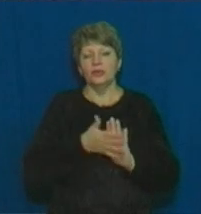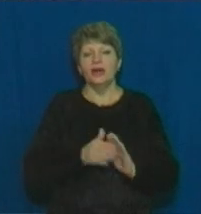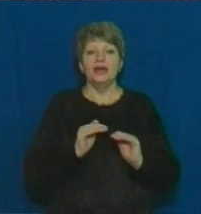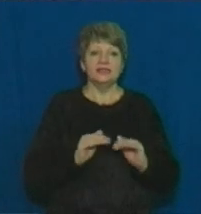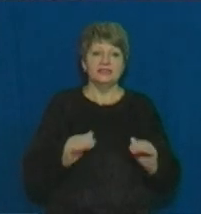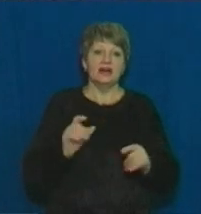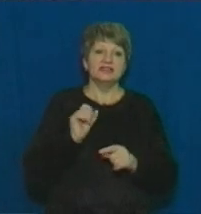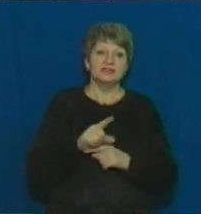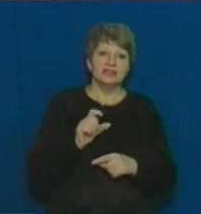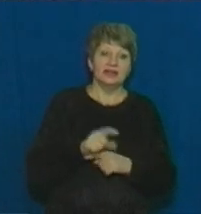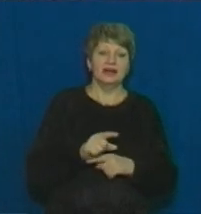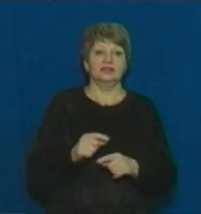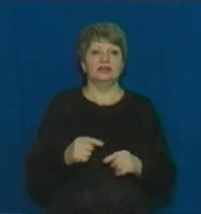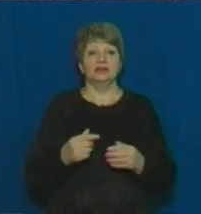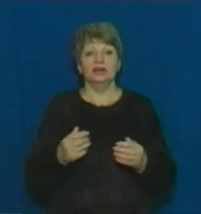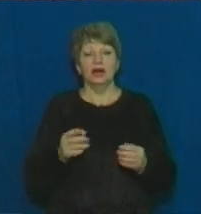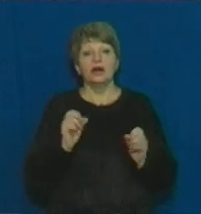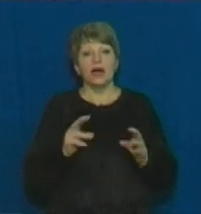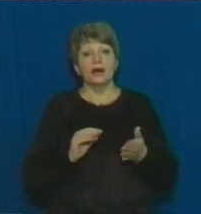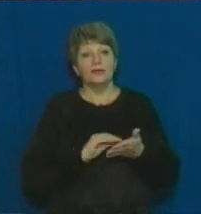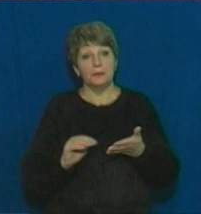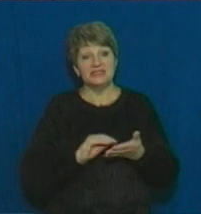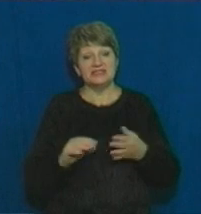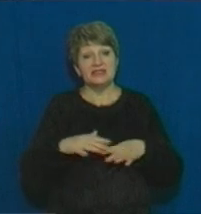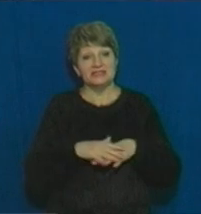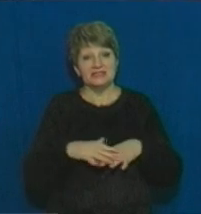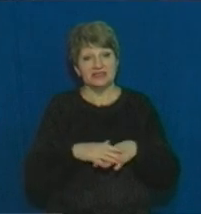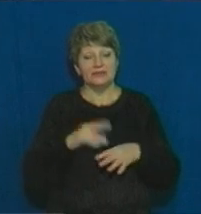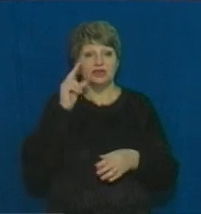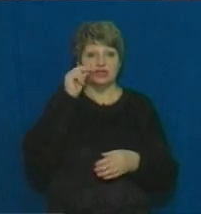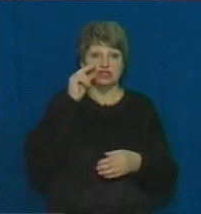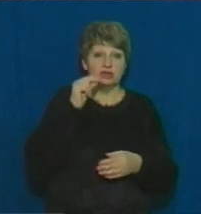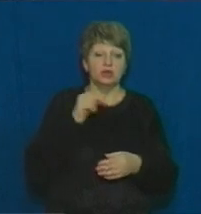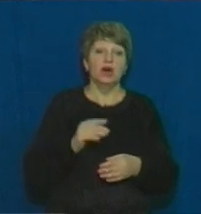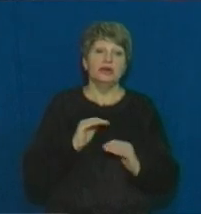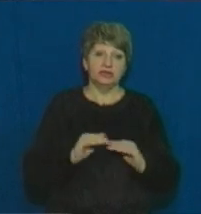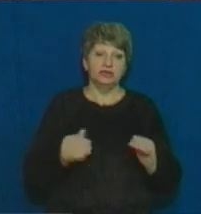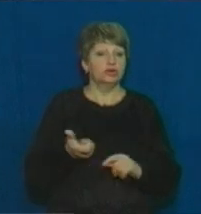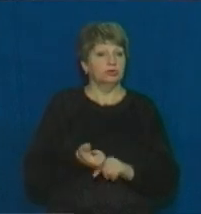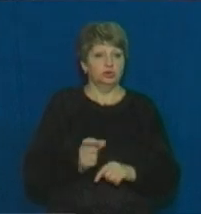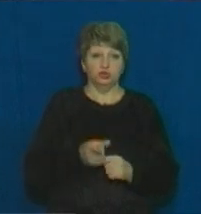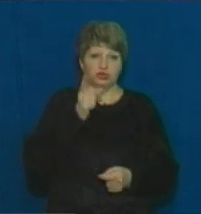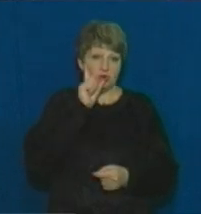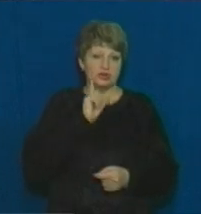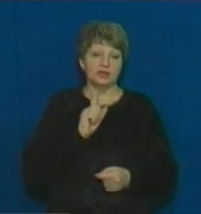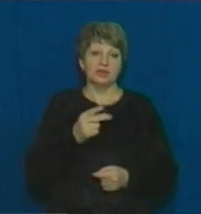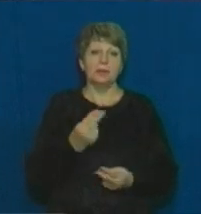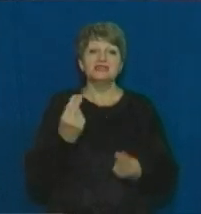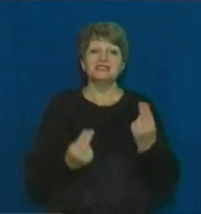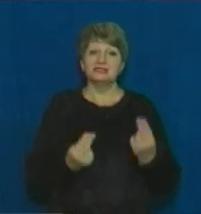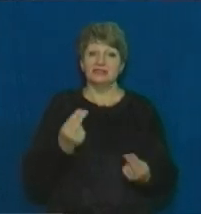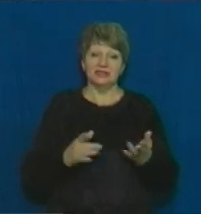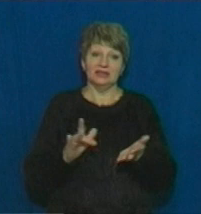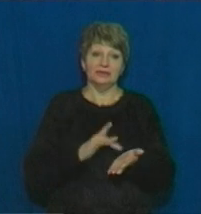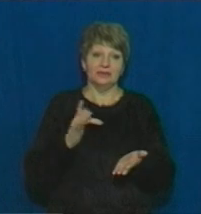і задання, і задачі, і як написати цифру, число. Діткам дуже зручно, там дуже кольорові сторінки,